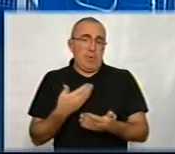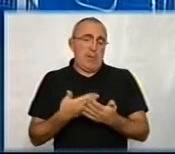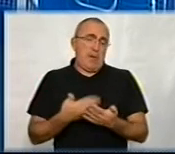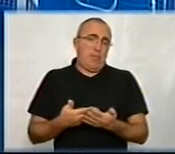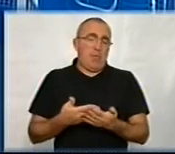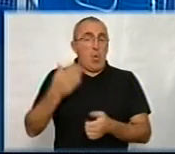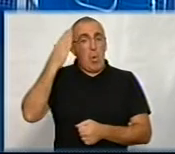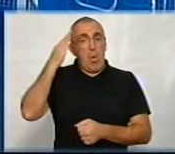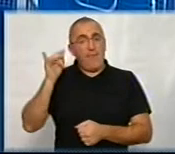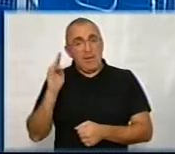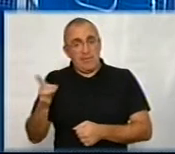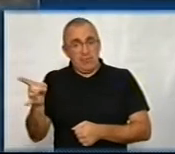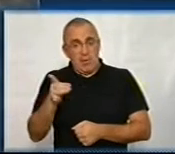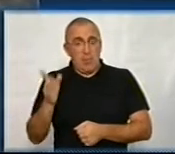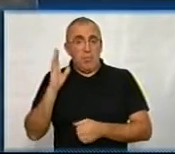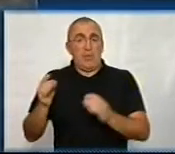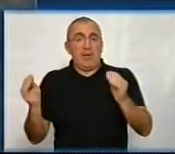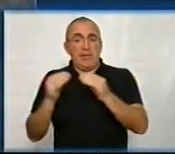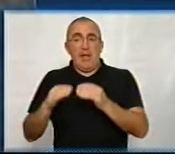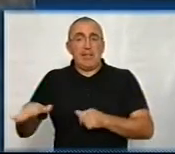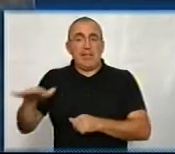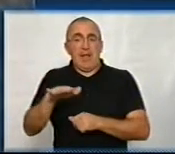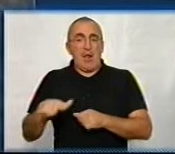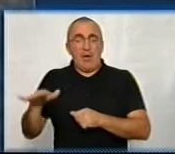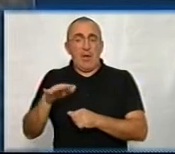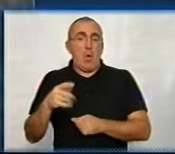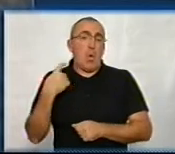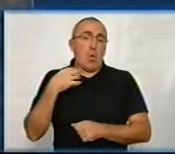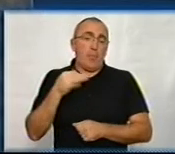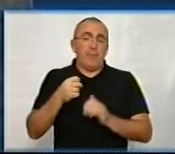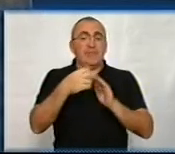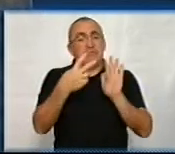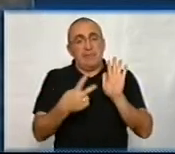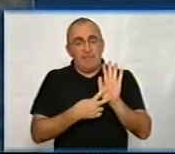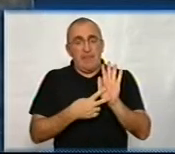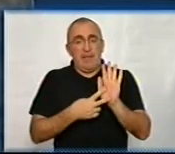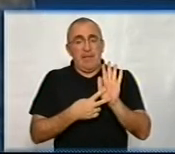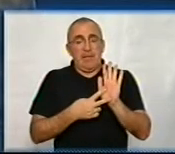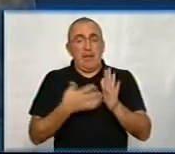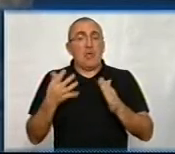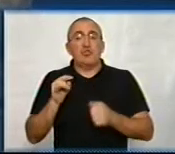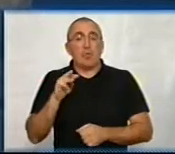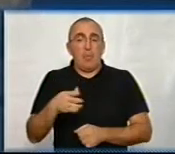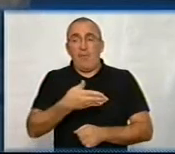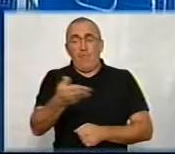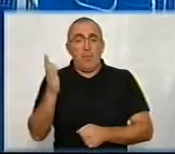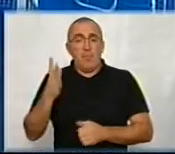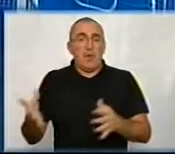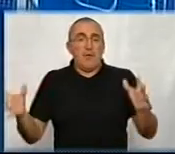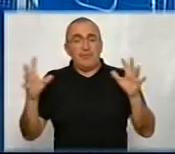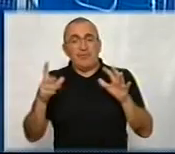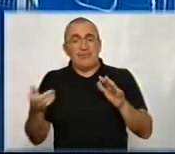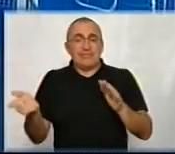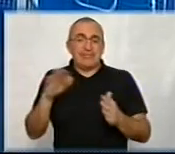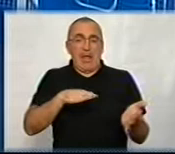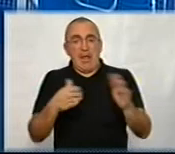в Голованівському районі буде 10 територіальних громад, в Крапівницькому – 17. І, в принципі, яким чином вони будуть взаємодіювати на